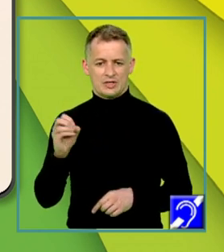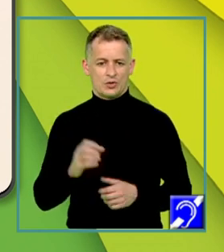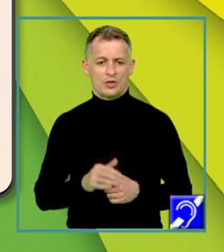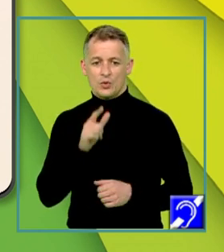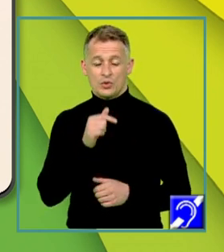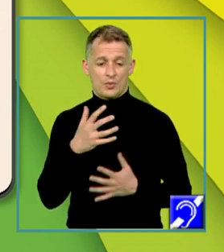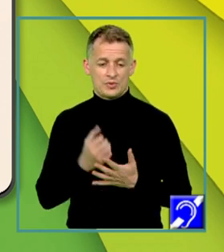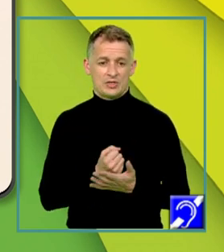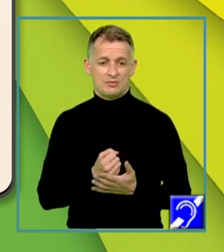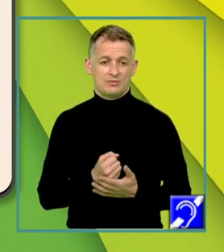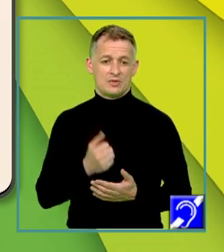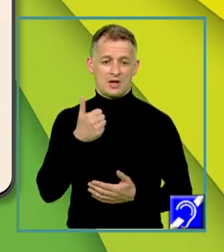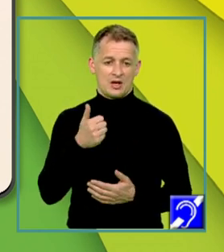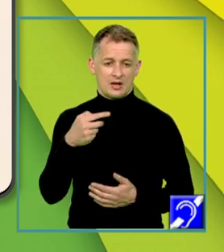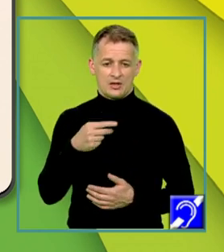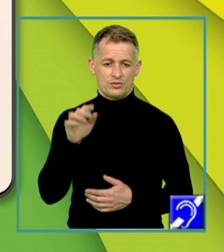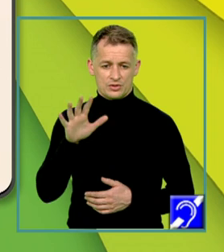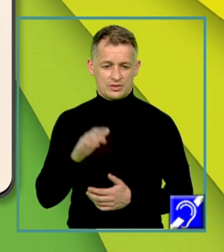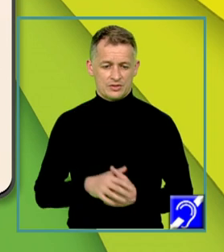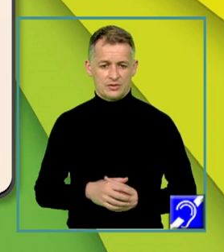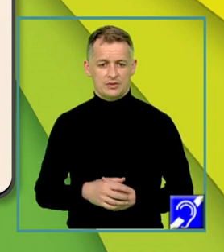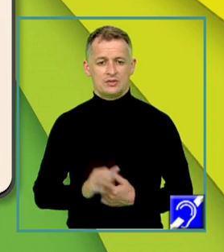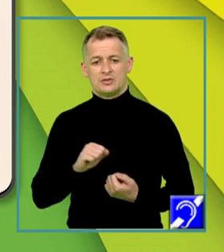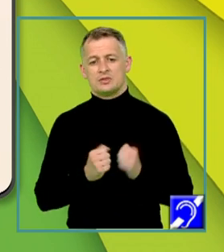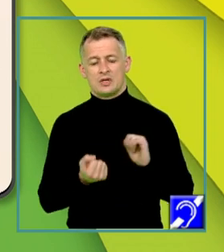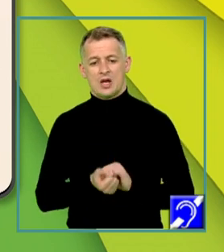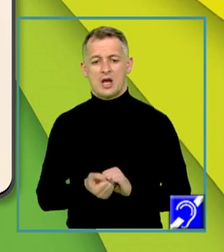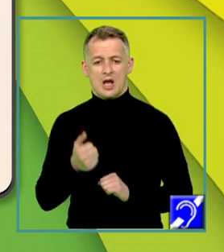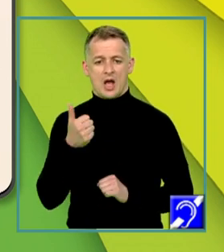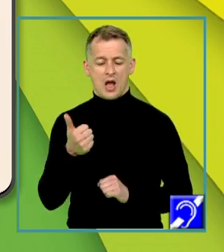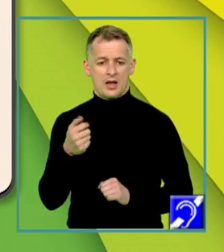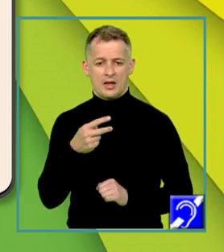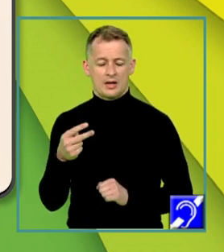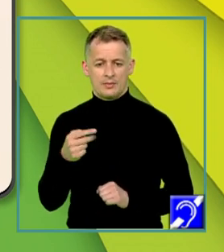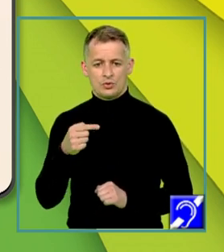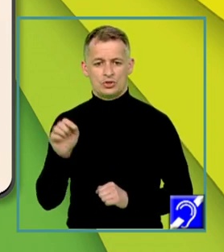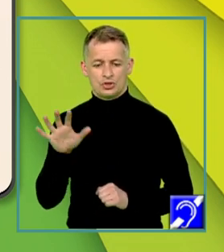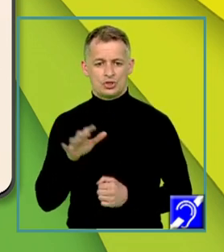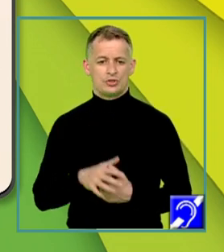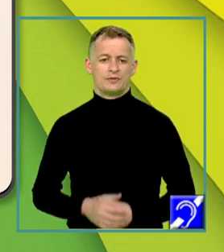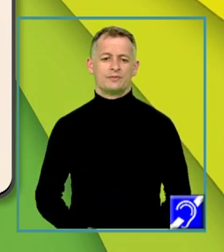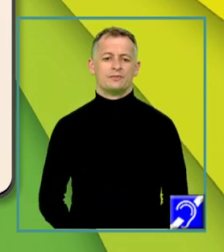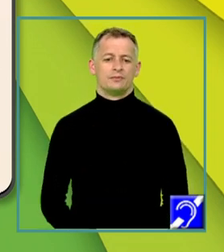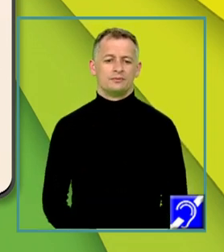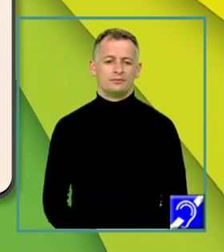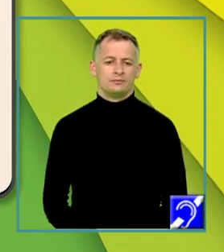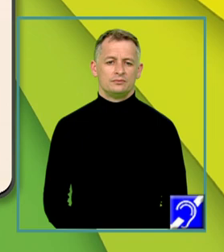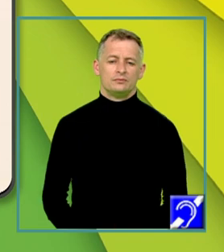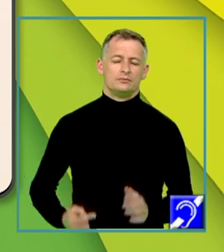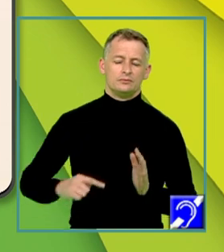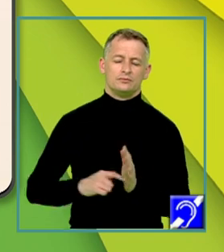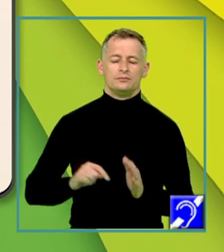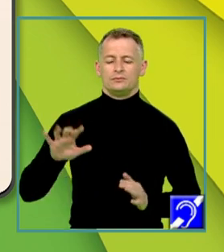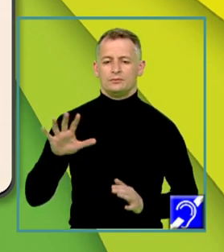de unde obținem A egal cu 5 sau A egal cu minus 5. La punctul 5